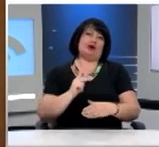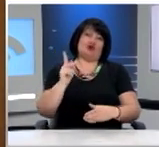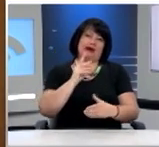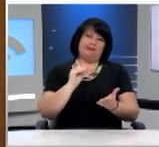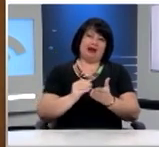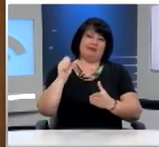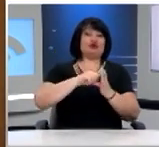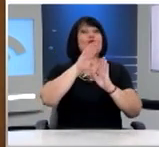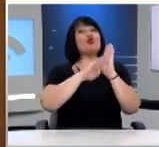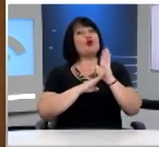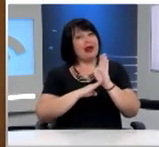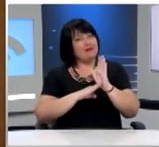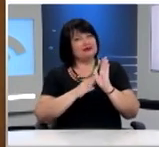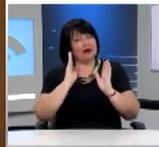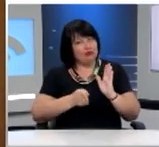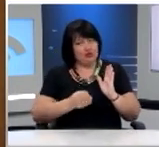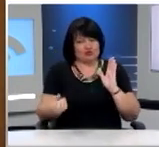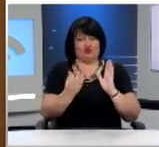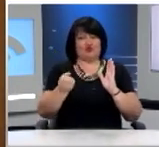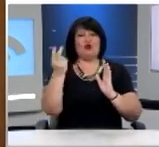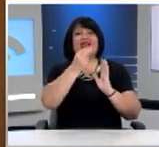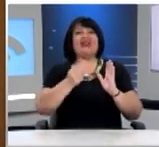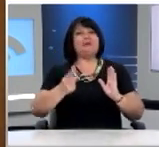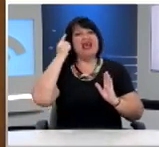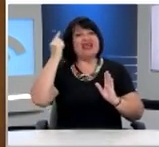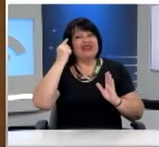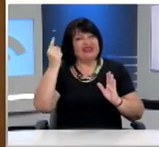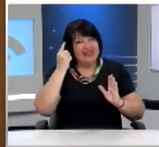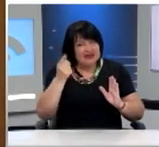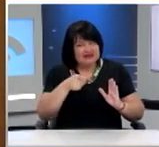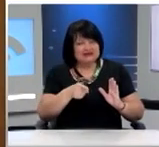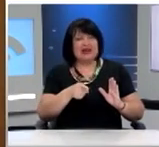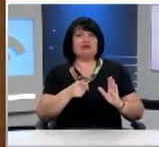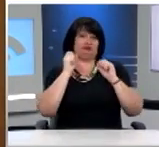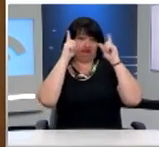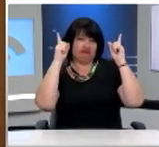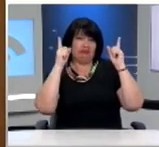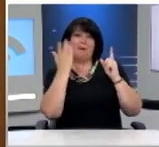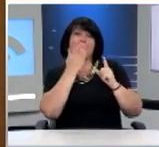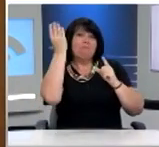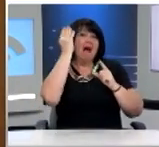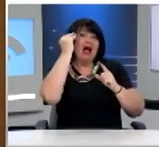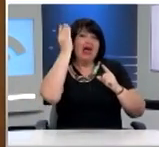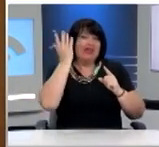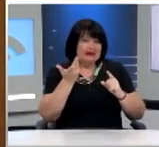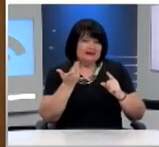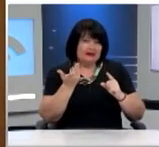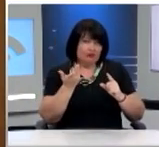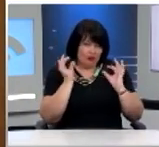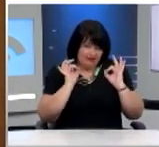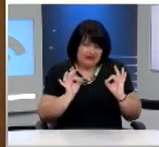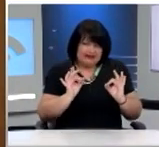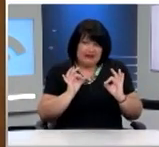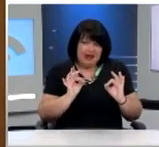Αυτά τα προγράμματα μπορούν να είναι και καινοτόμα και να διαγείρουν την εγενήρωπη του ανθρώπου στη μάθηση διογητεύοντας την ενέργειά τους σε